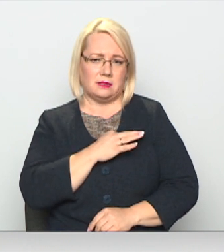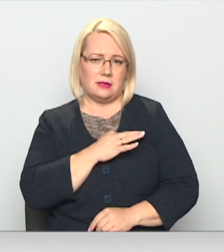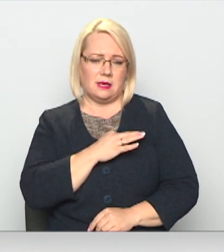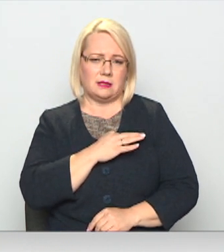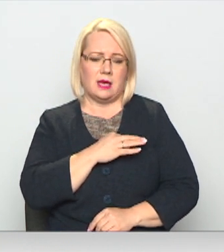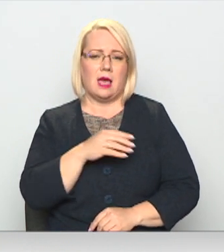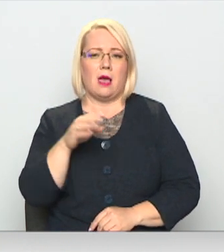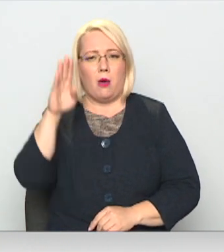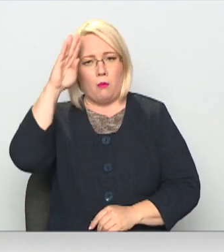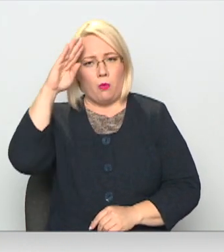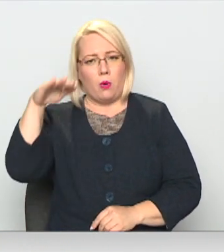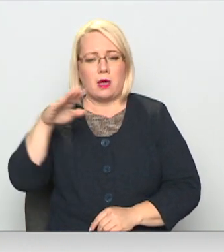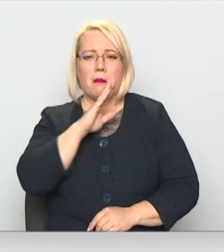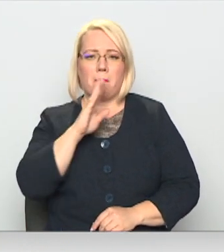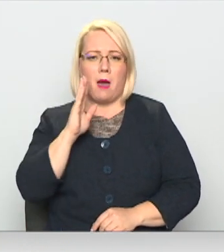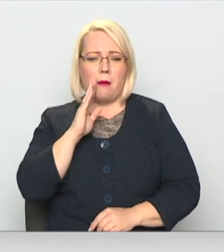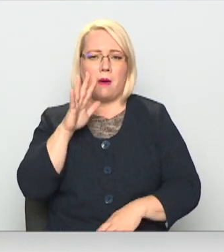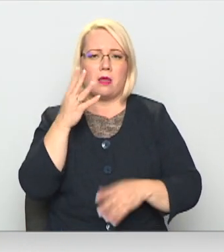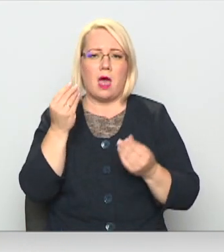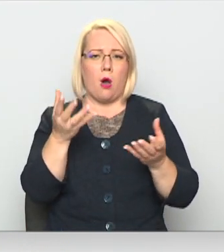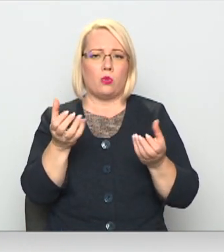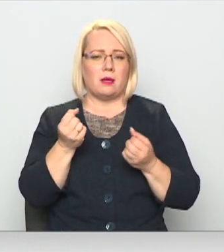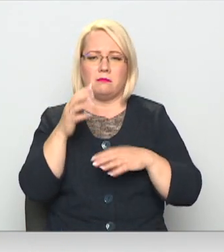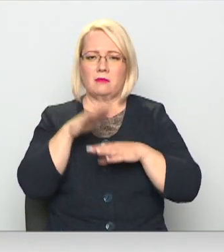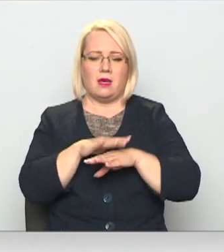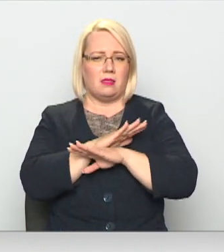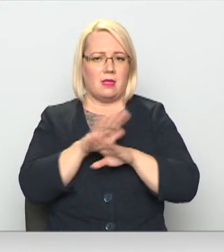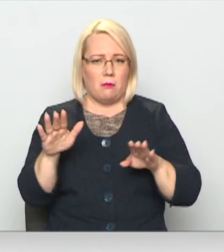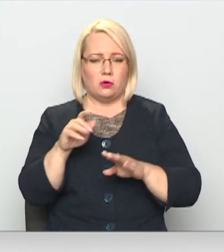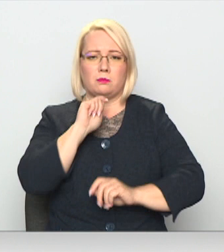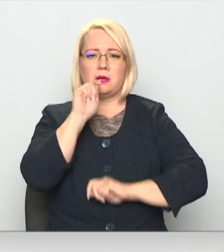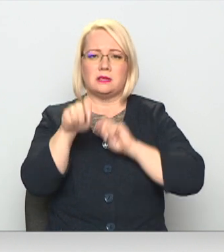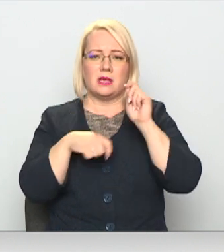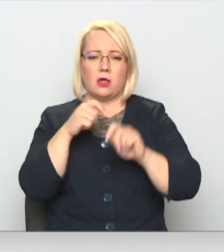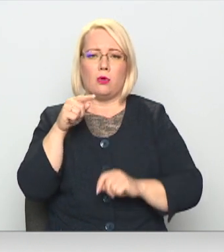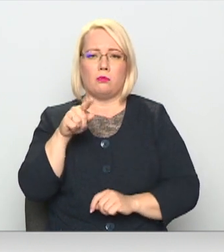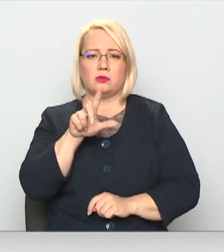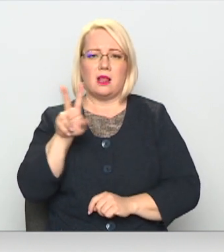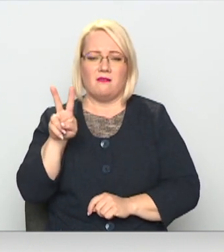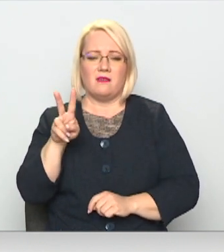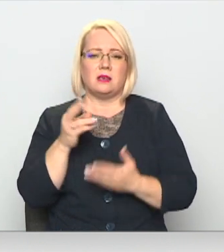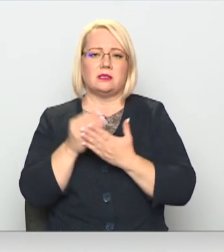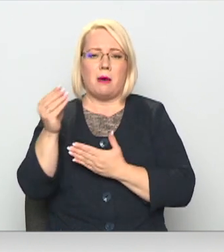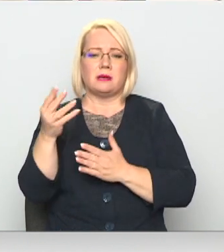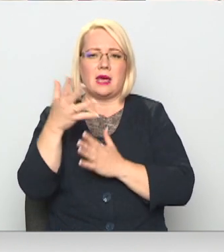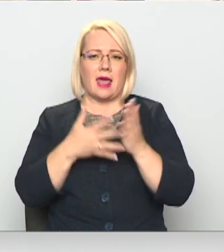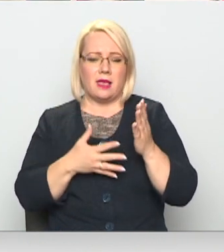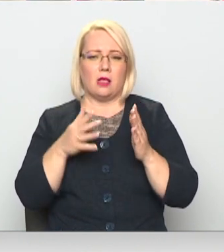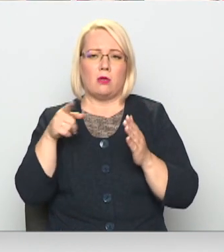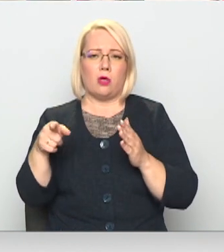mamma šos līdzekus nesaņem savā kontā, bet ziedotā lvēja apmaksās rēķinu, lai veikt šo te procedūru.